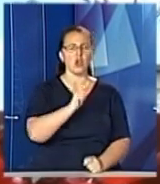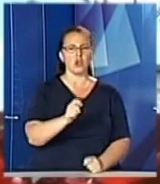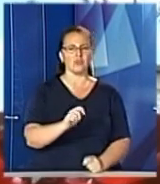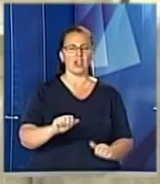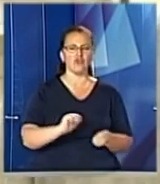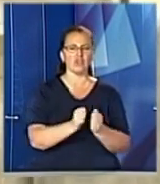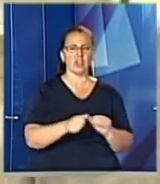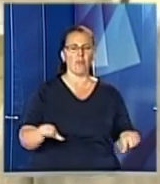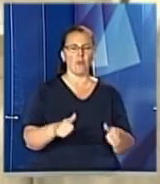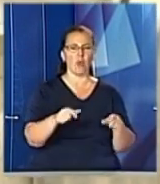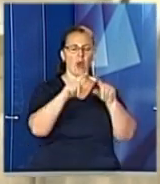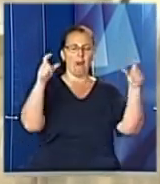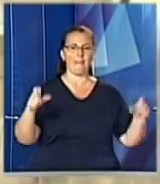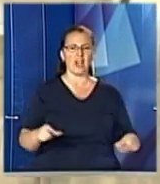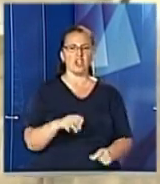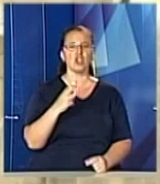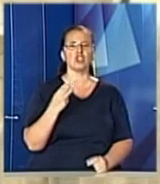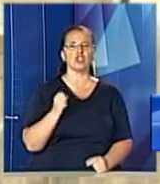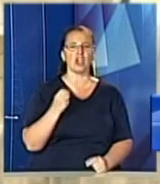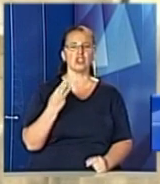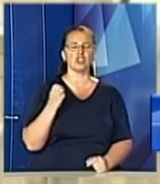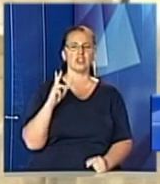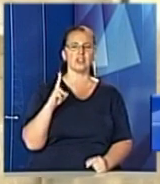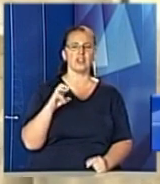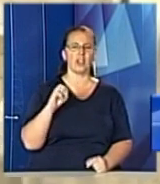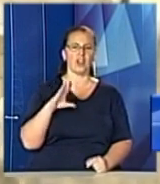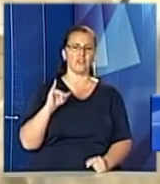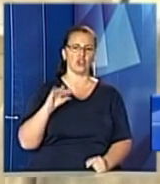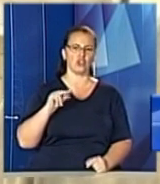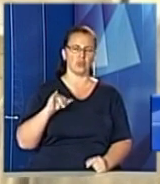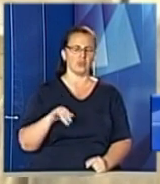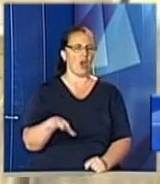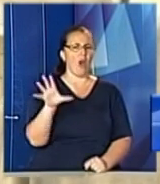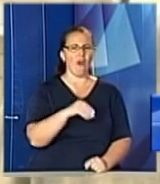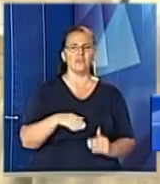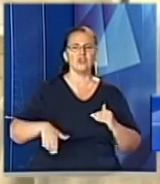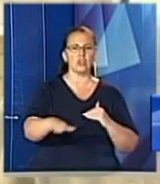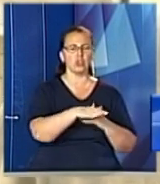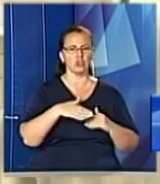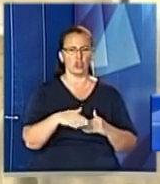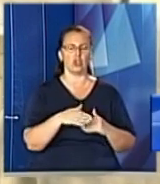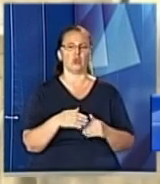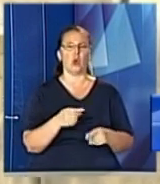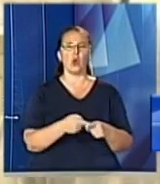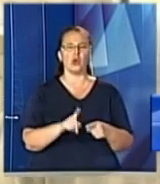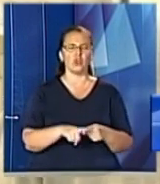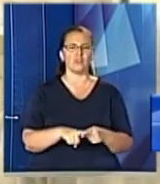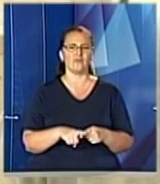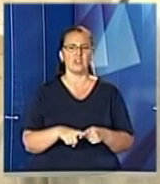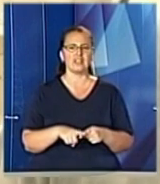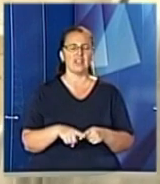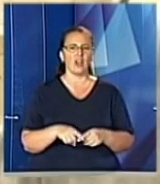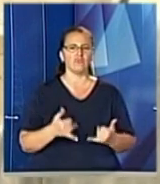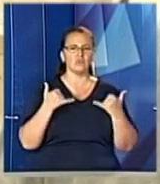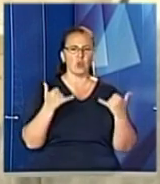Шашкевичу. З цього пагорба, з цього собору, скрипти, де спочиває праведний Андрей, він керує до нас своє слово послання, а